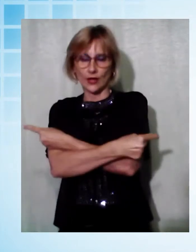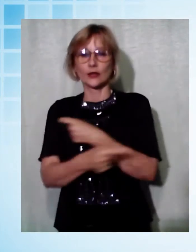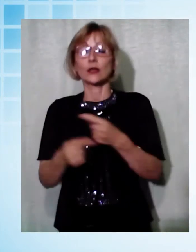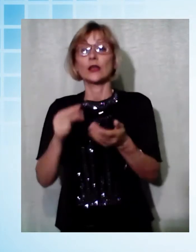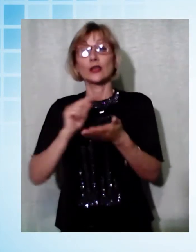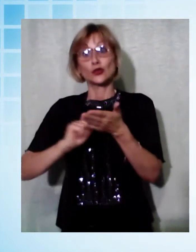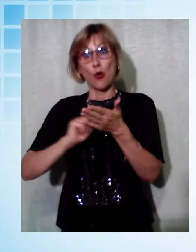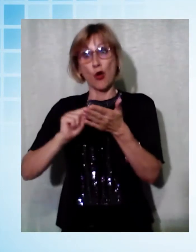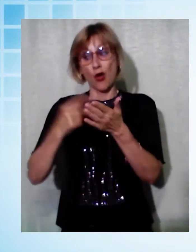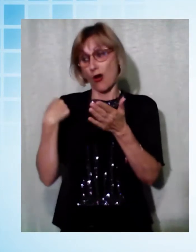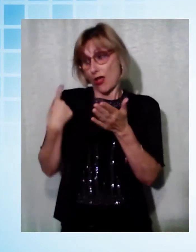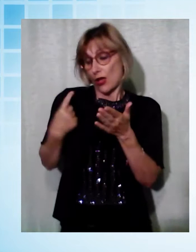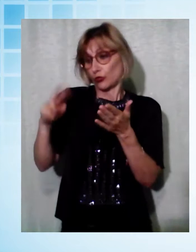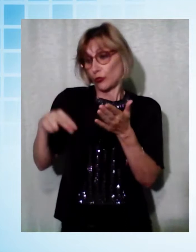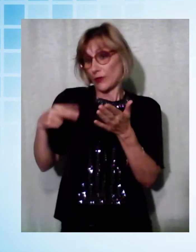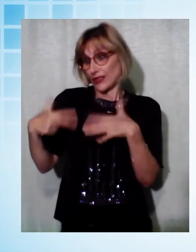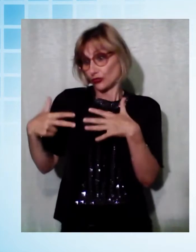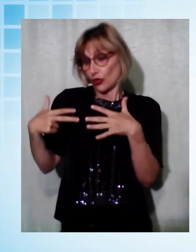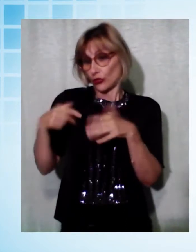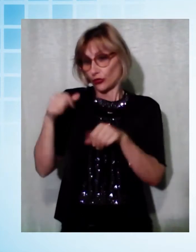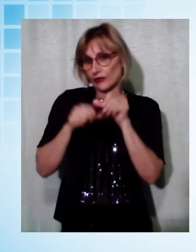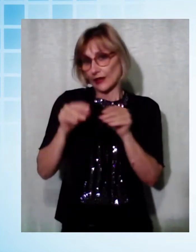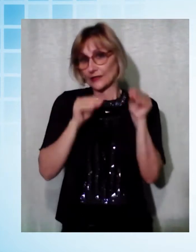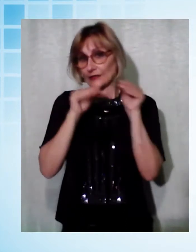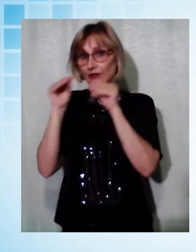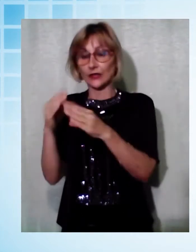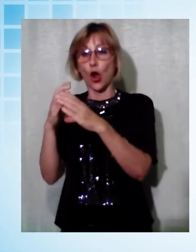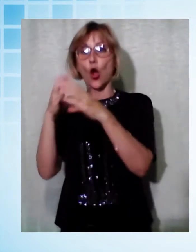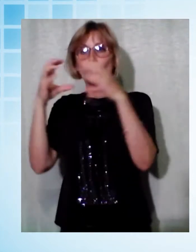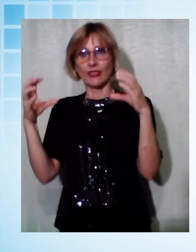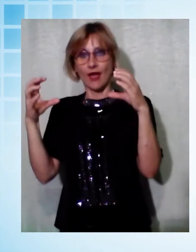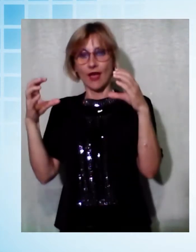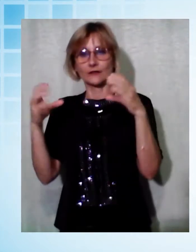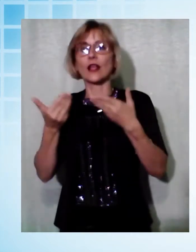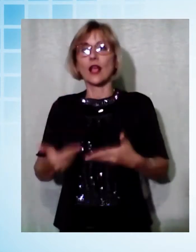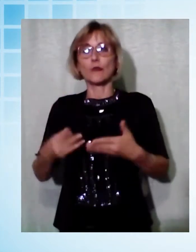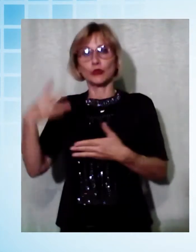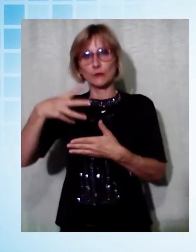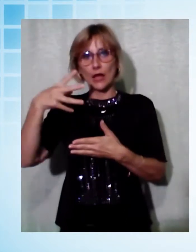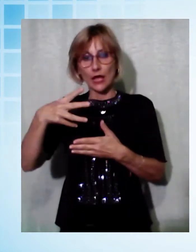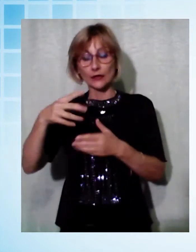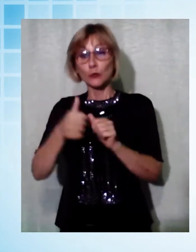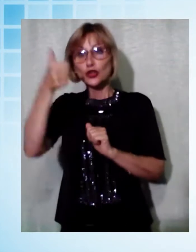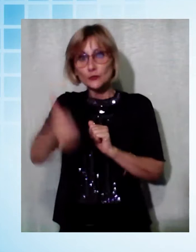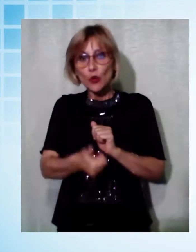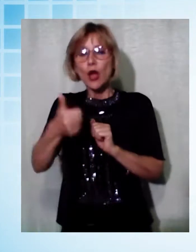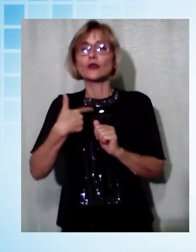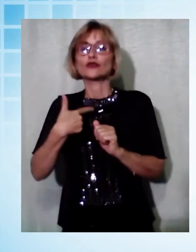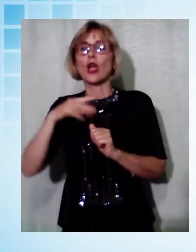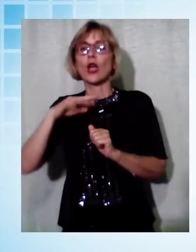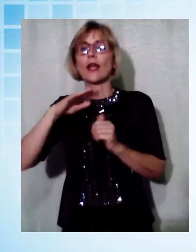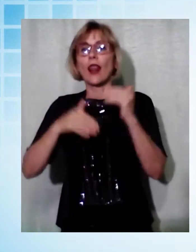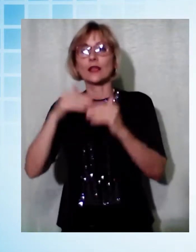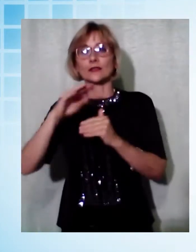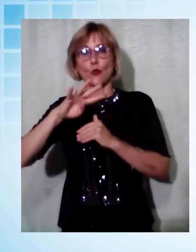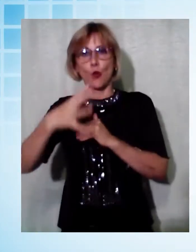nei container al campo di Marte, dal prossimo anno ci sarà il taglio di una classe quarta. Un giardino in ricordo